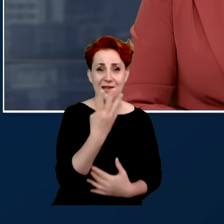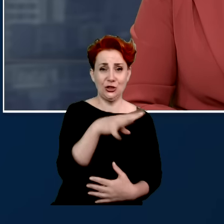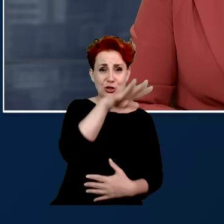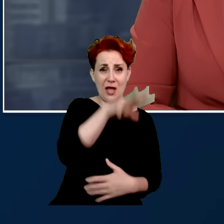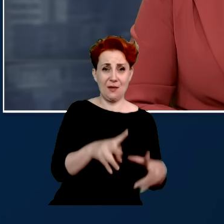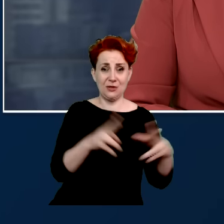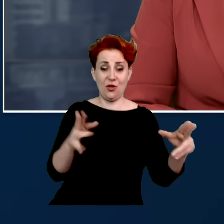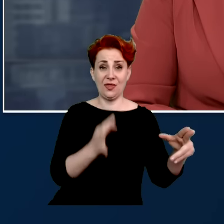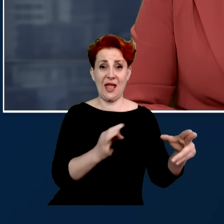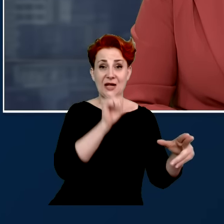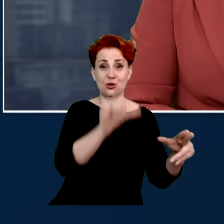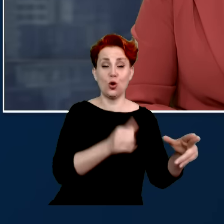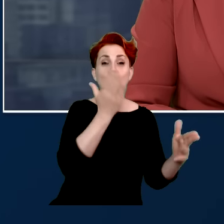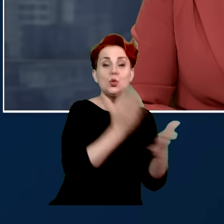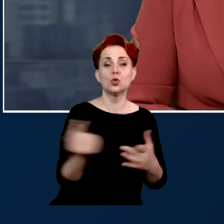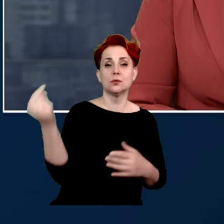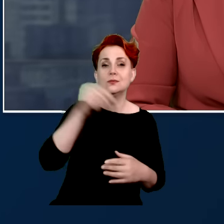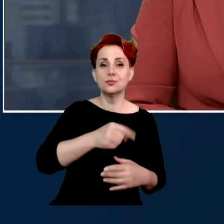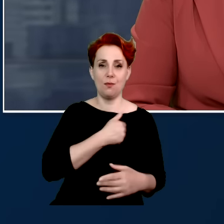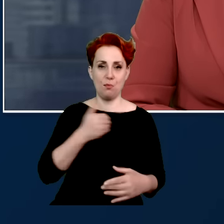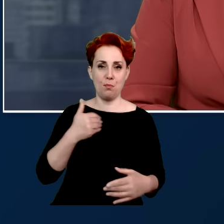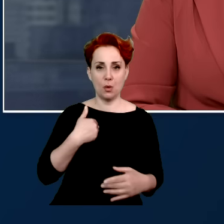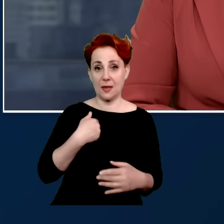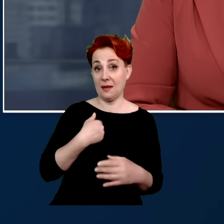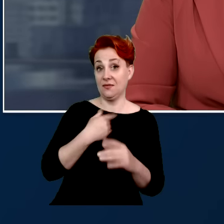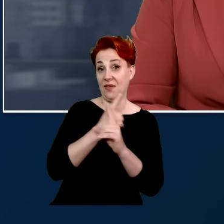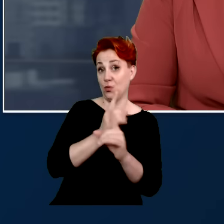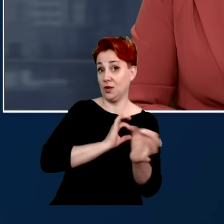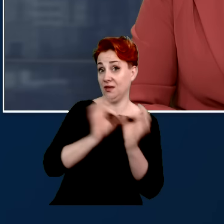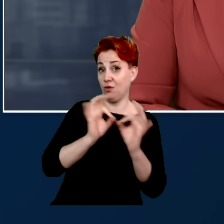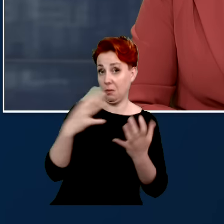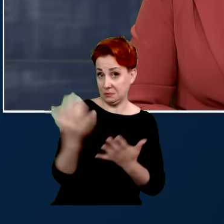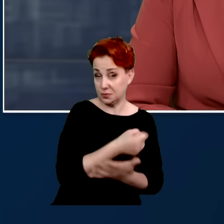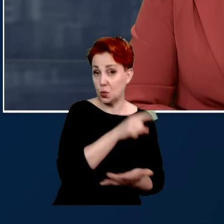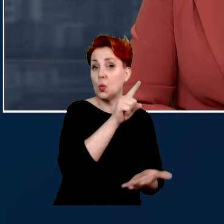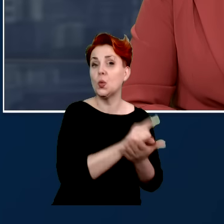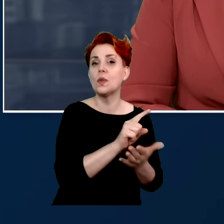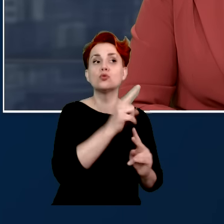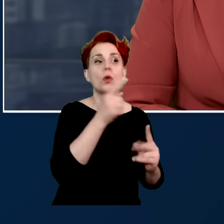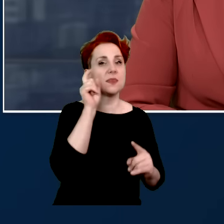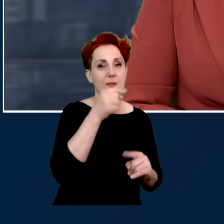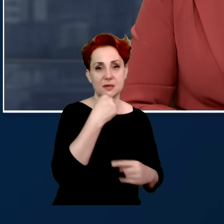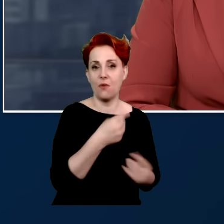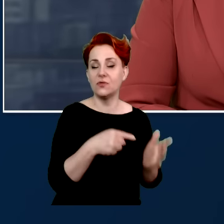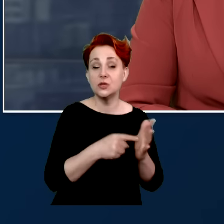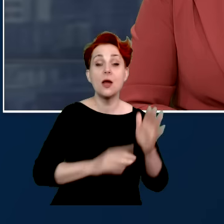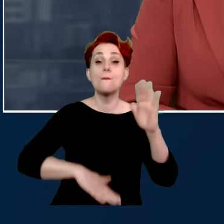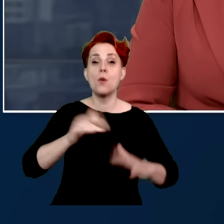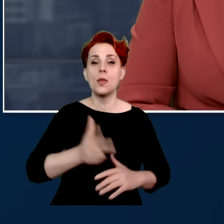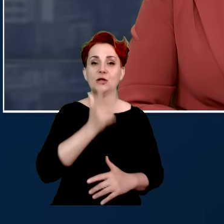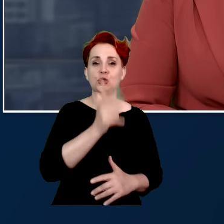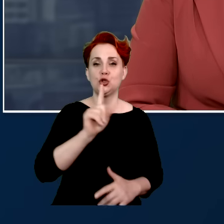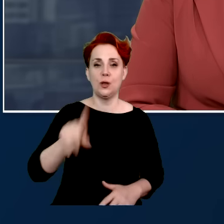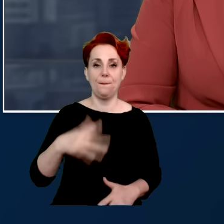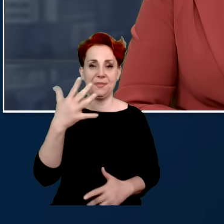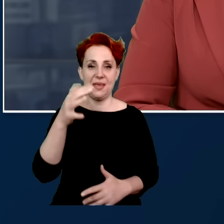tego roku już trafiło ich do Polski. Przynajmniej takie dane udało się uzyskać z Niemiec ponad trzy i